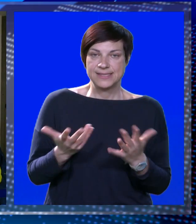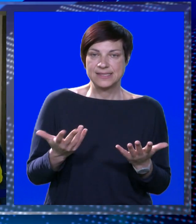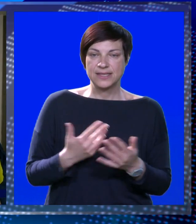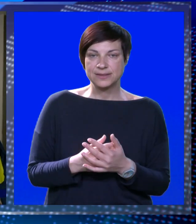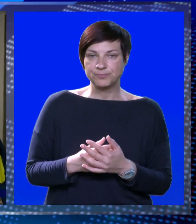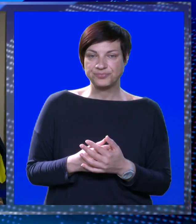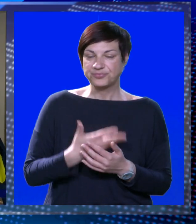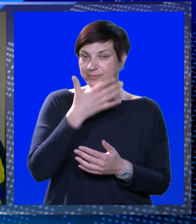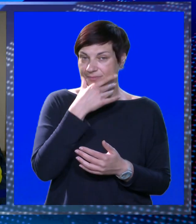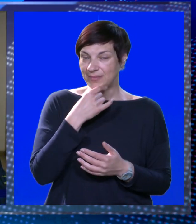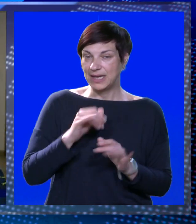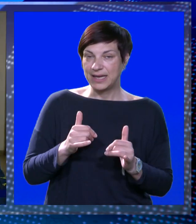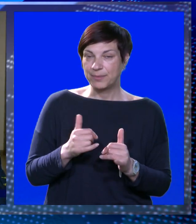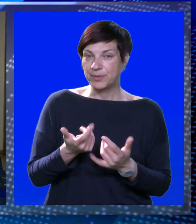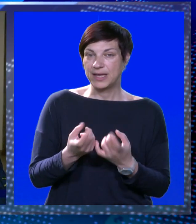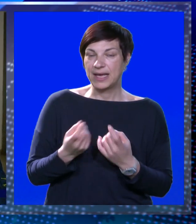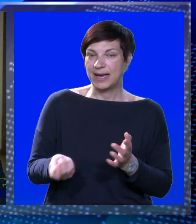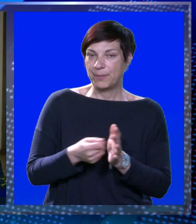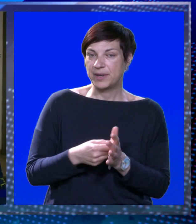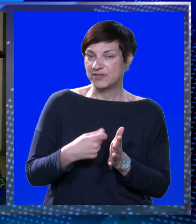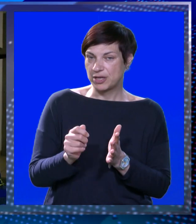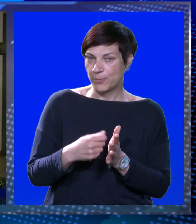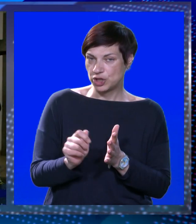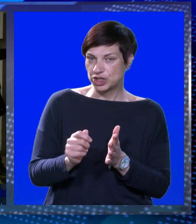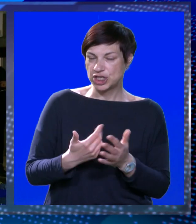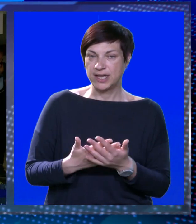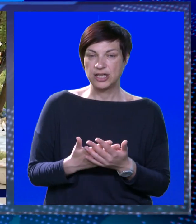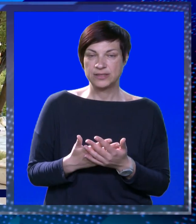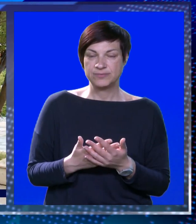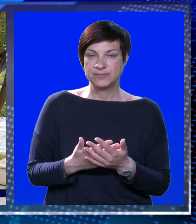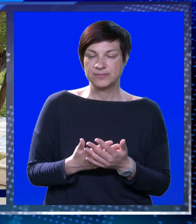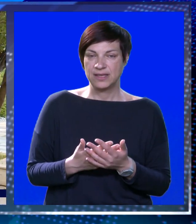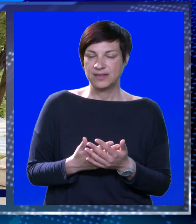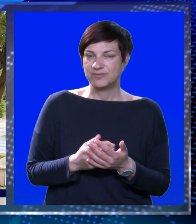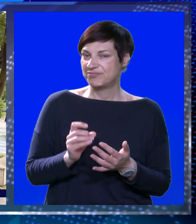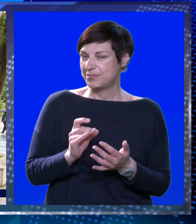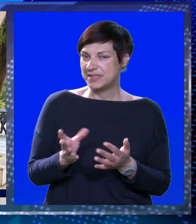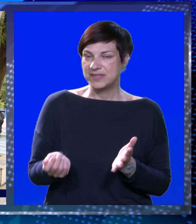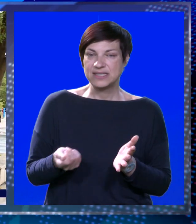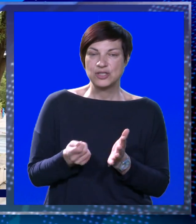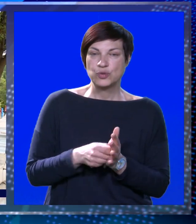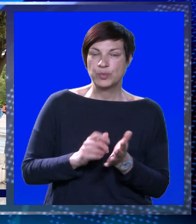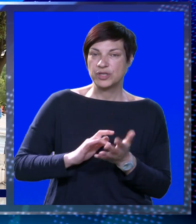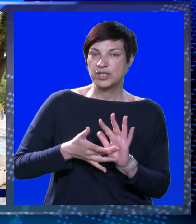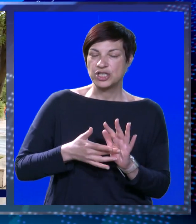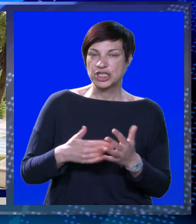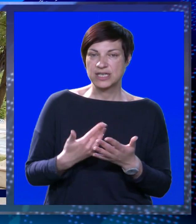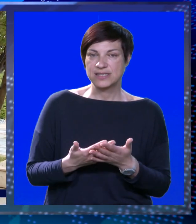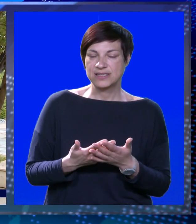sad lijepo je, ali previše para je potrošeno. Za ludu su potrošili sve.